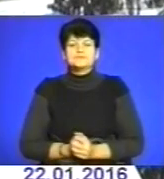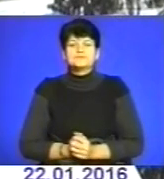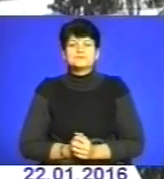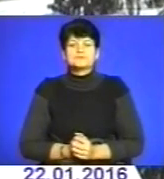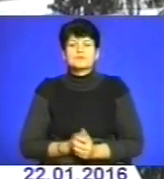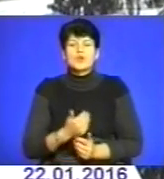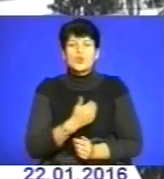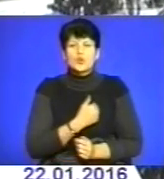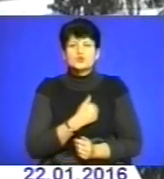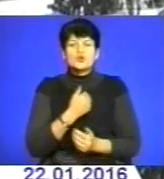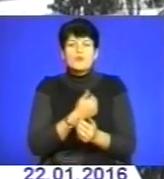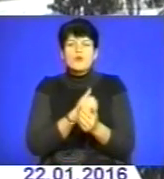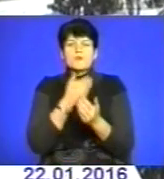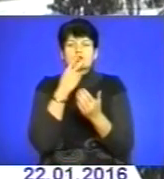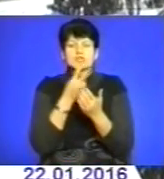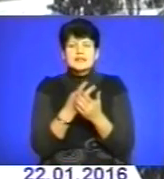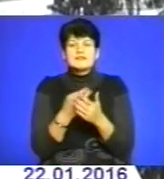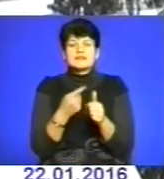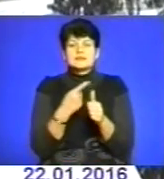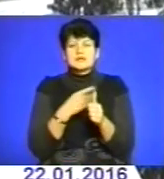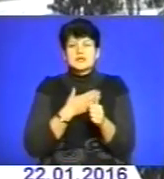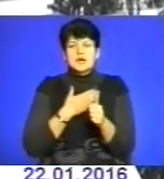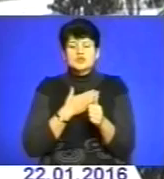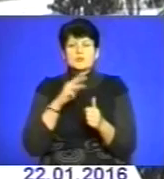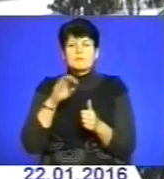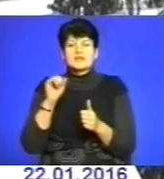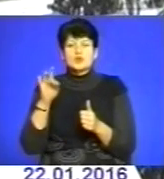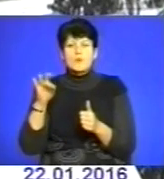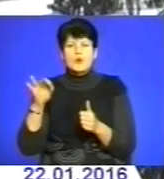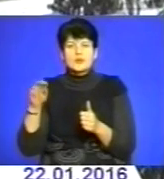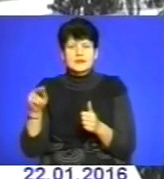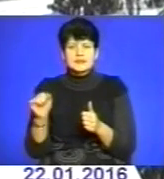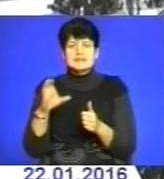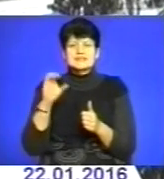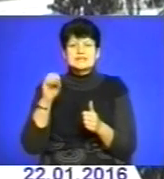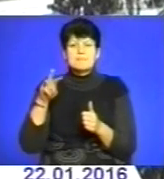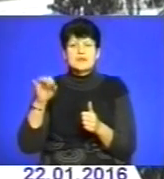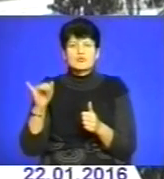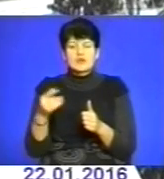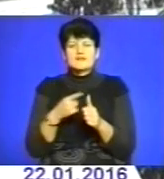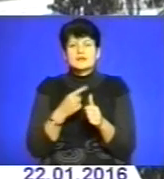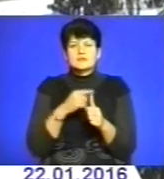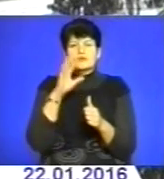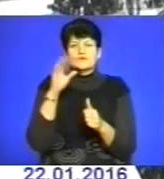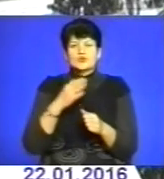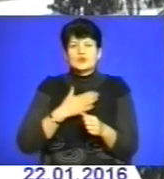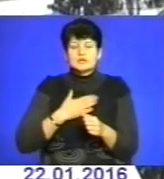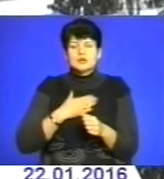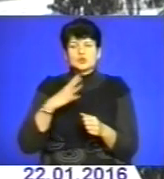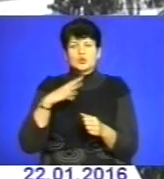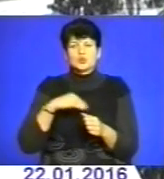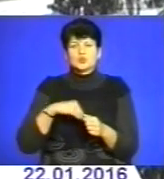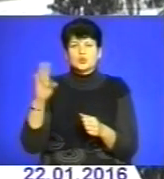Хочу побажати від імені нашого митрополита Василія Семенюка, від імені всього нашого духовенства,